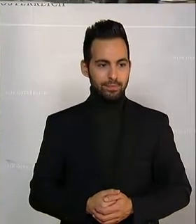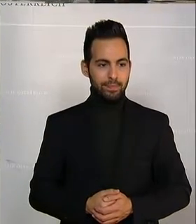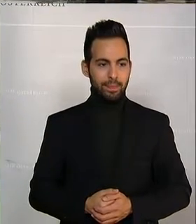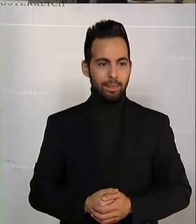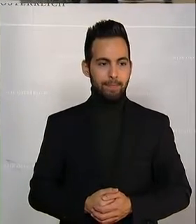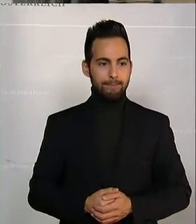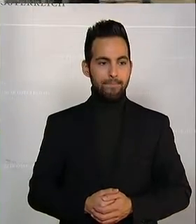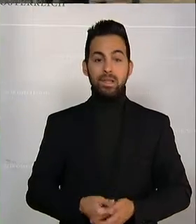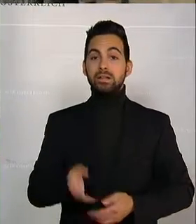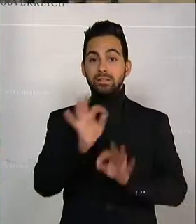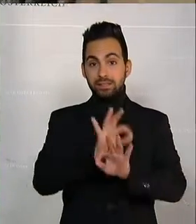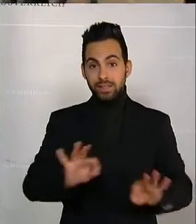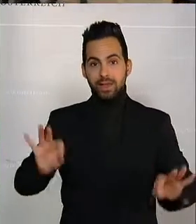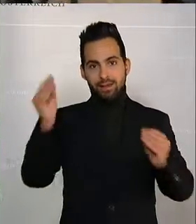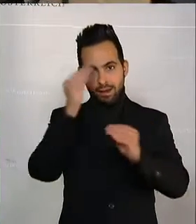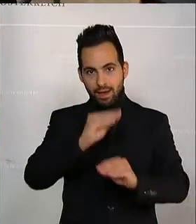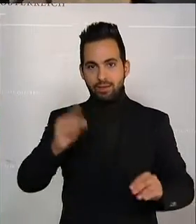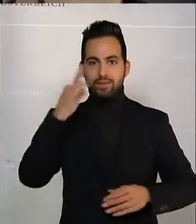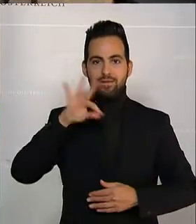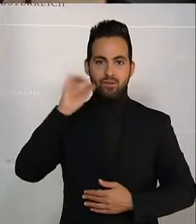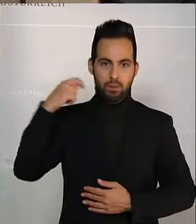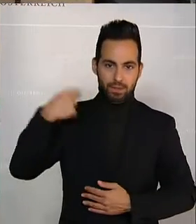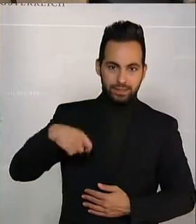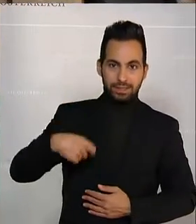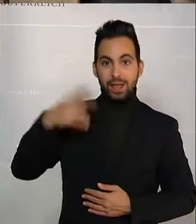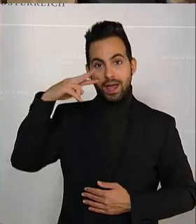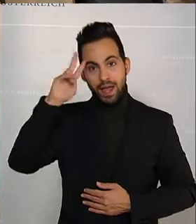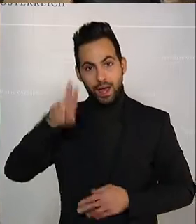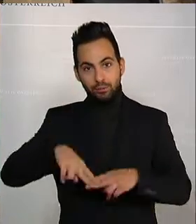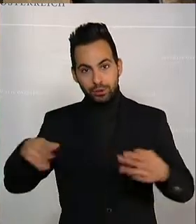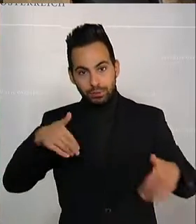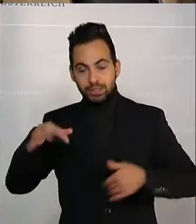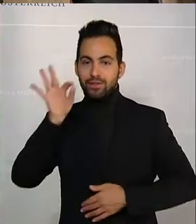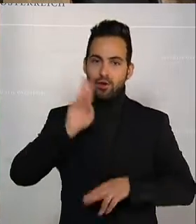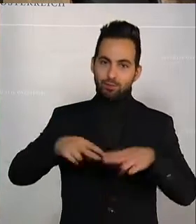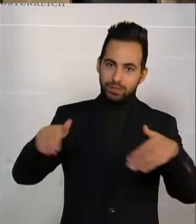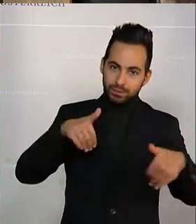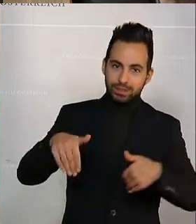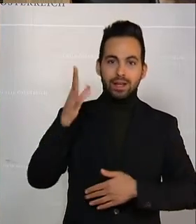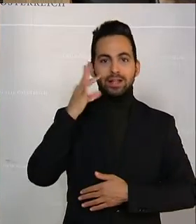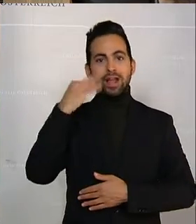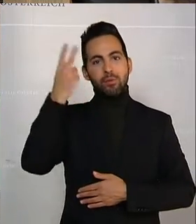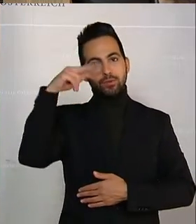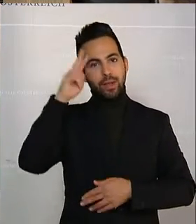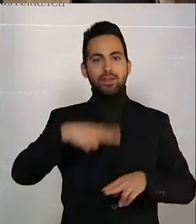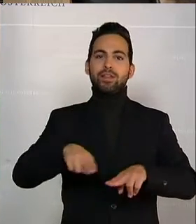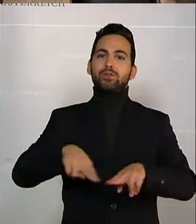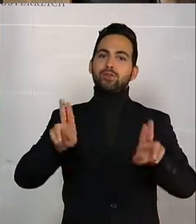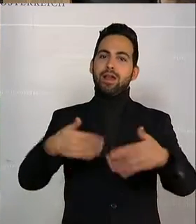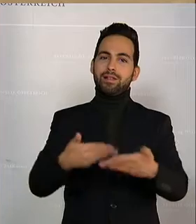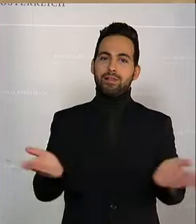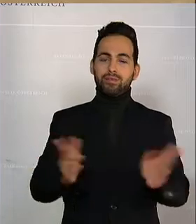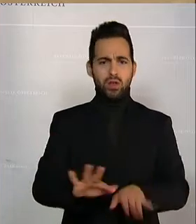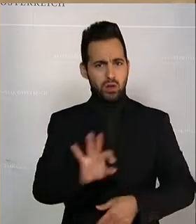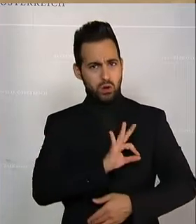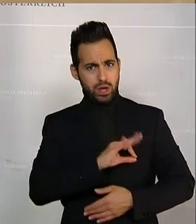die Debatte zum grünen Bericht beenden. Bundesminister, Herr Bundesminister, meine Damen und Herren im Nationalrat, Herr Kollege